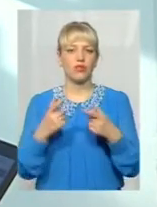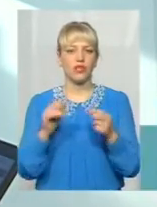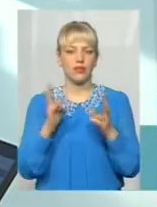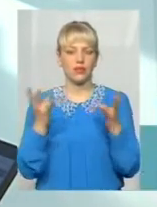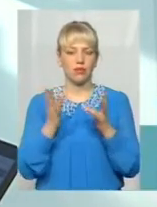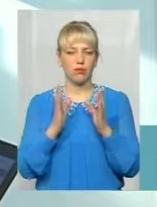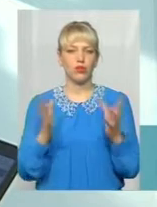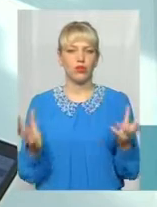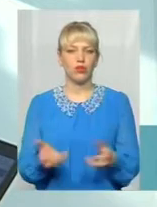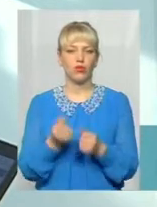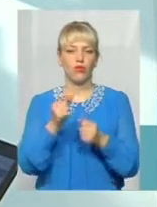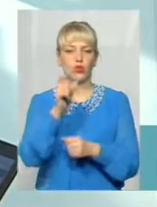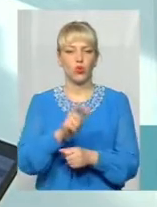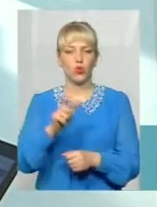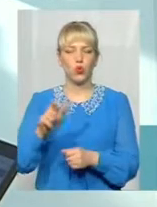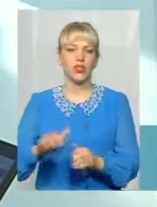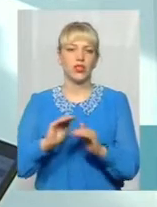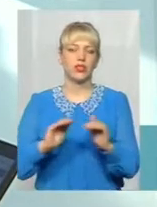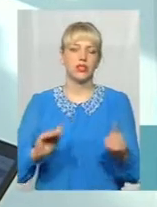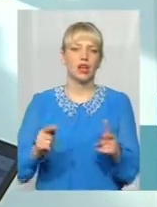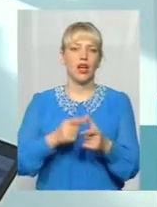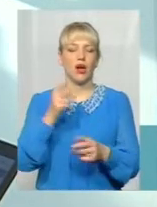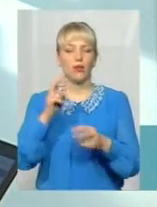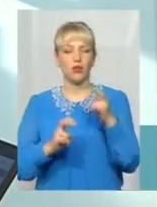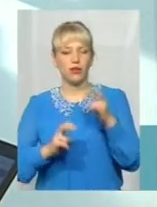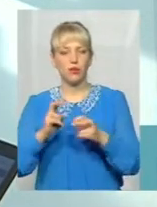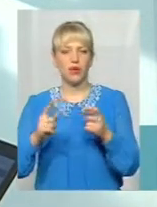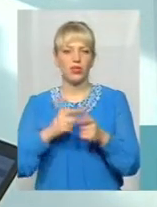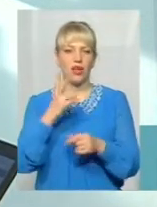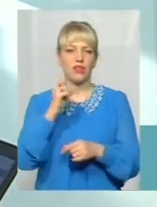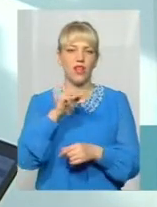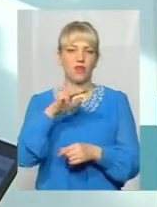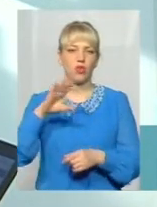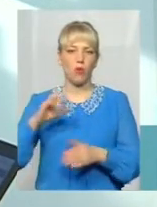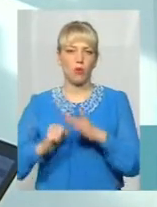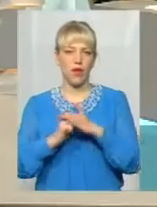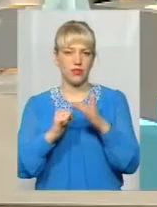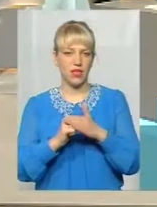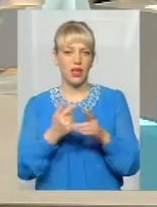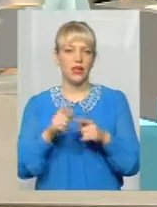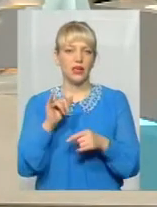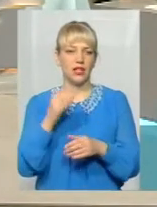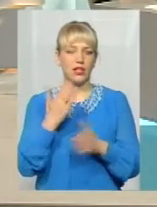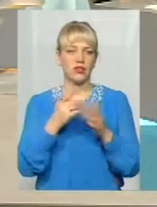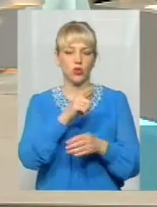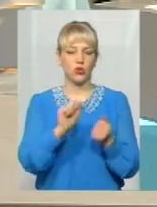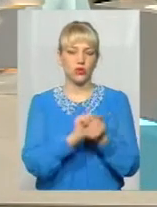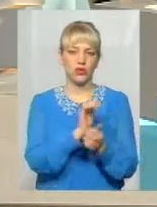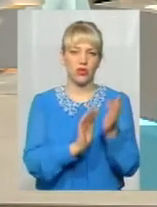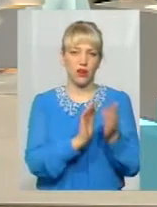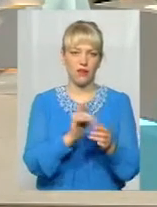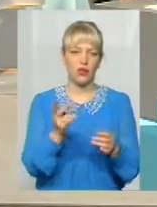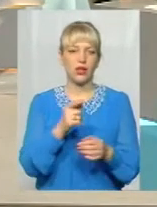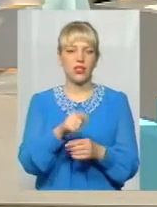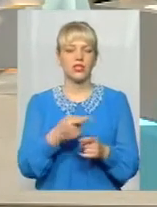або якісь виробництво, чи нафтобаза, ще, і ви представте, поки та машина з тої сухої трави туди доїде, а її треба ще заправити